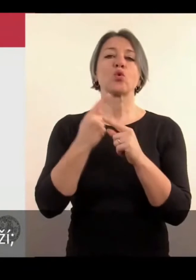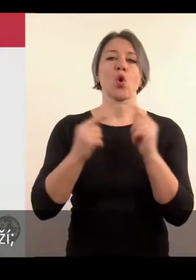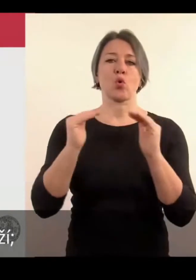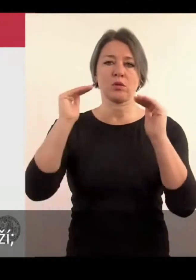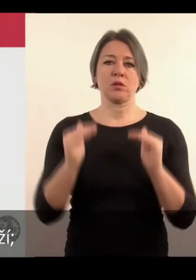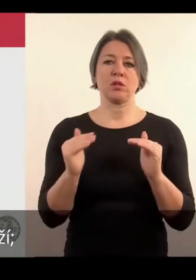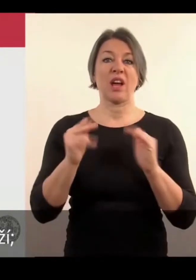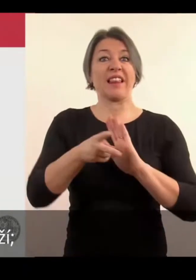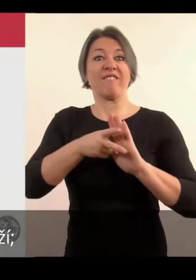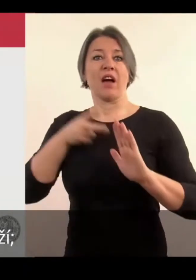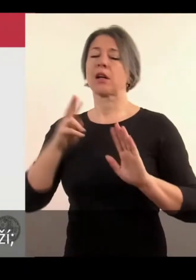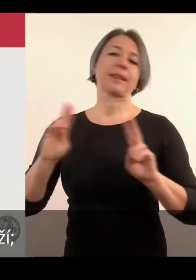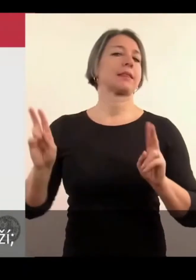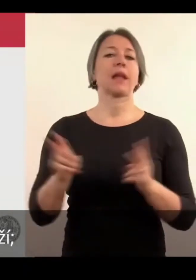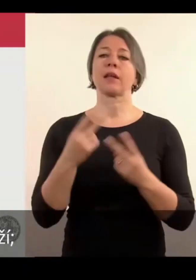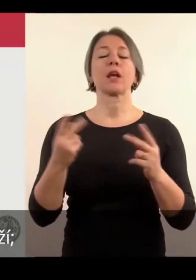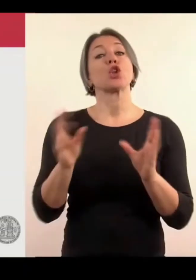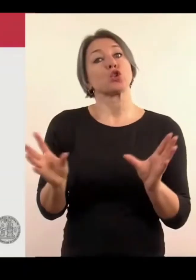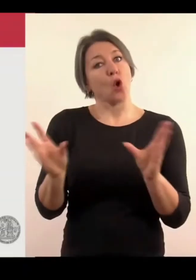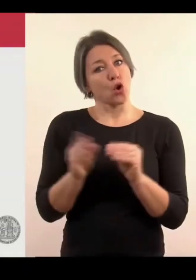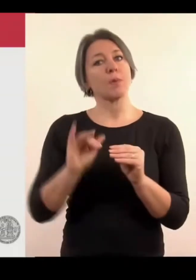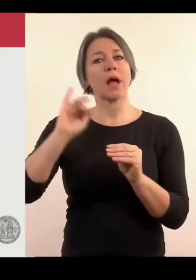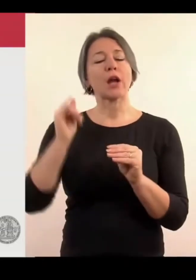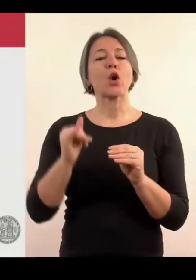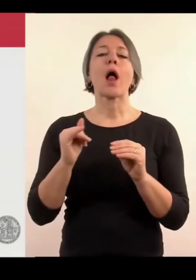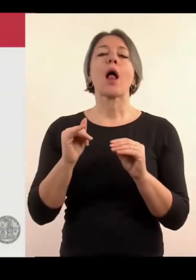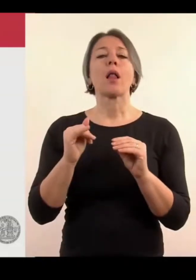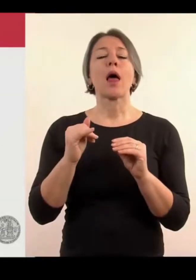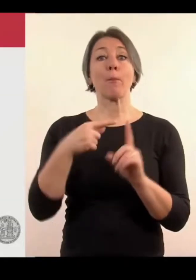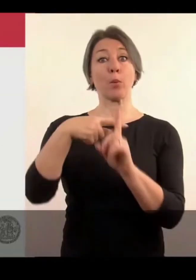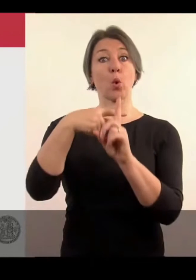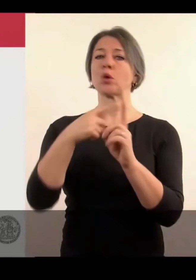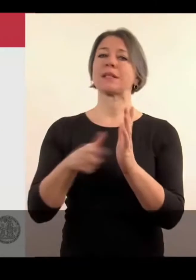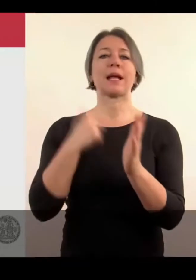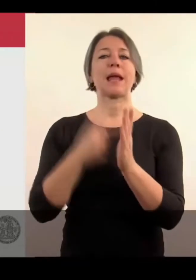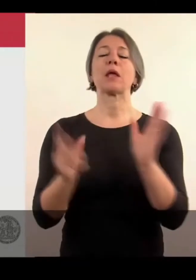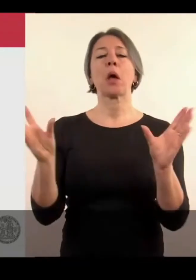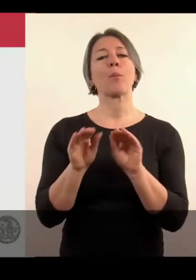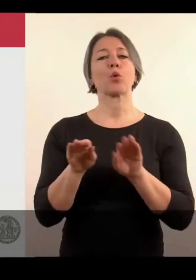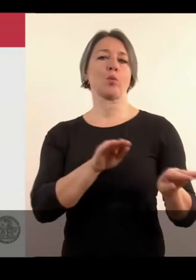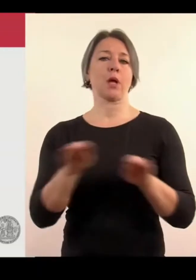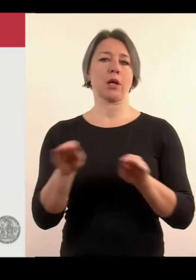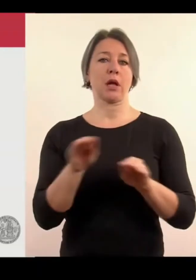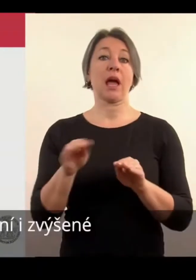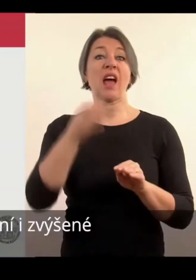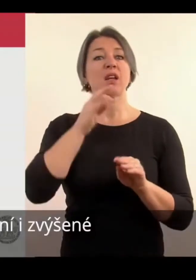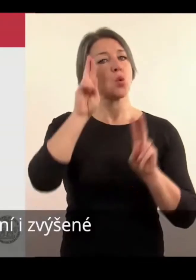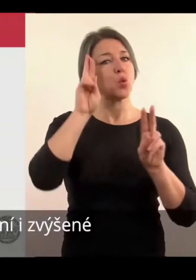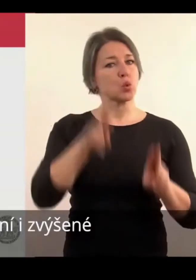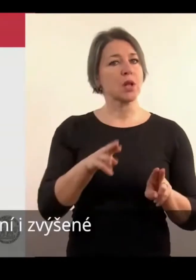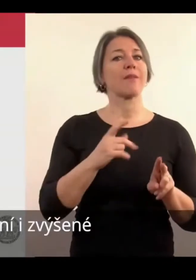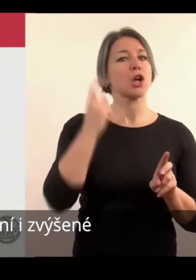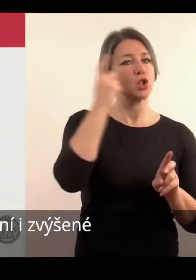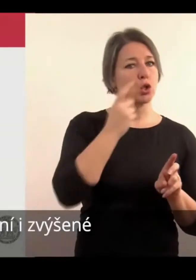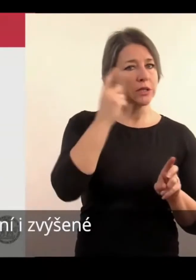sníží, není tam součet. To znamená, že pokud máte sociální i